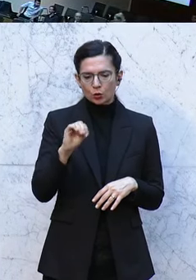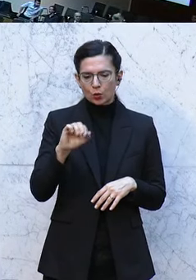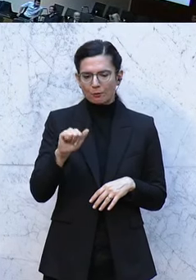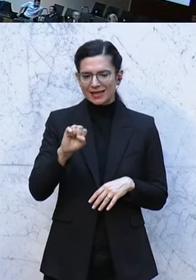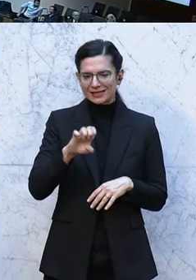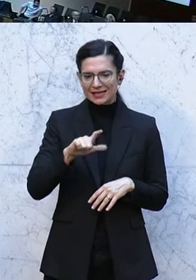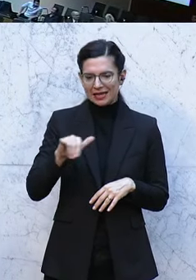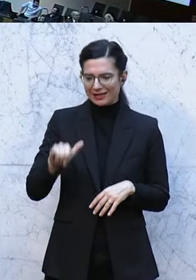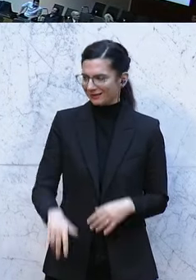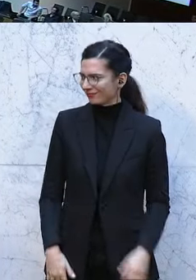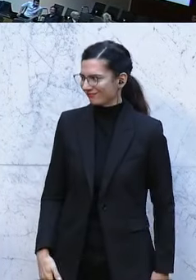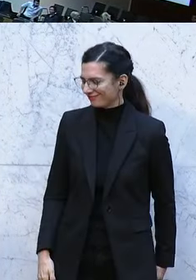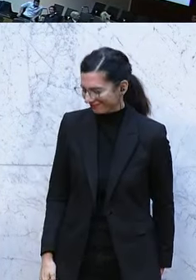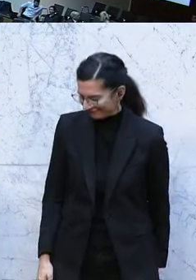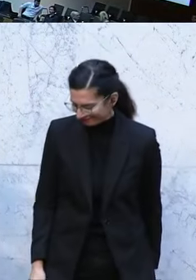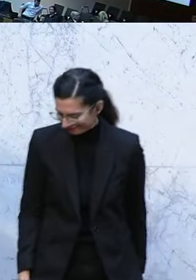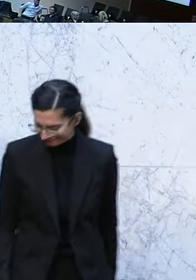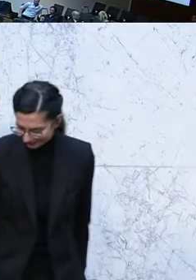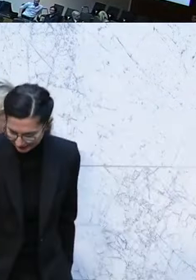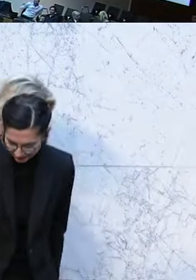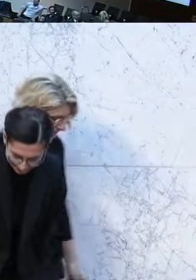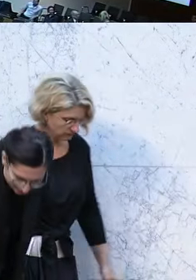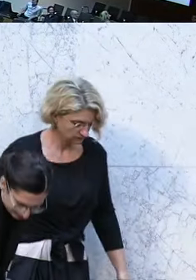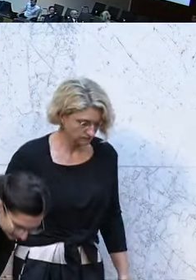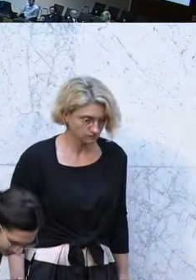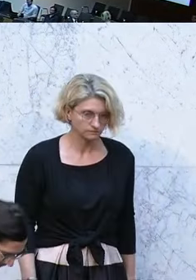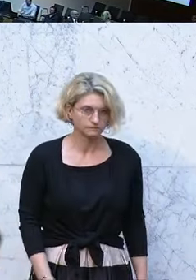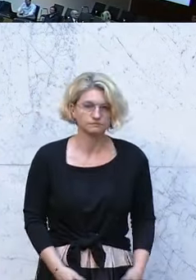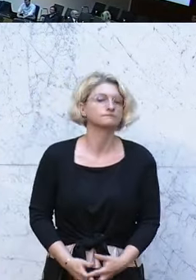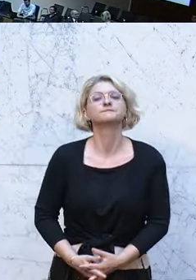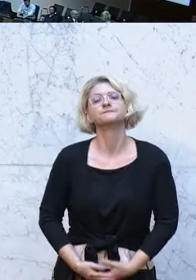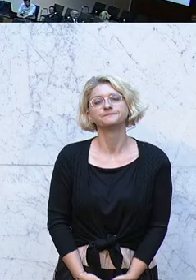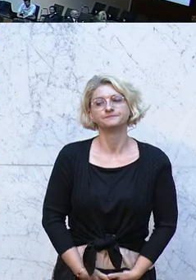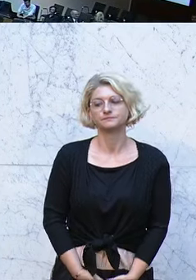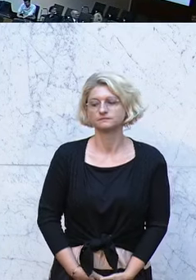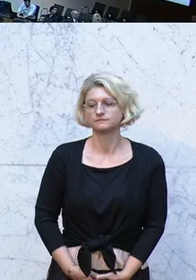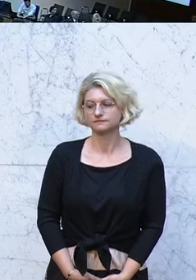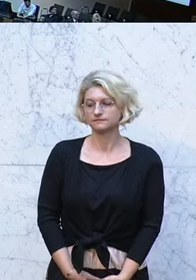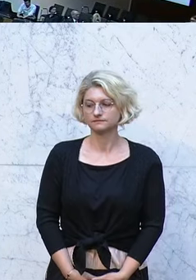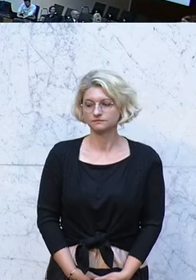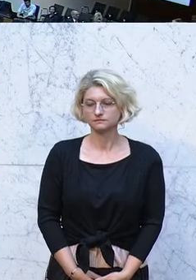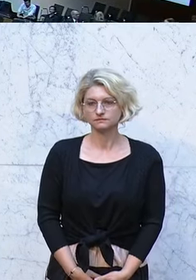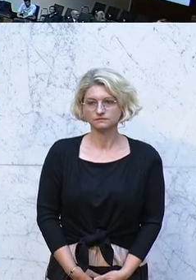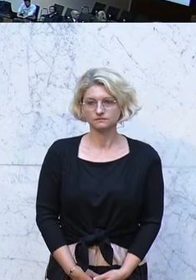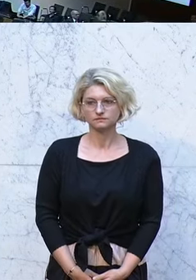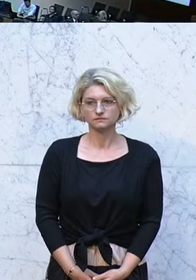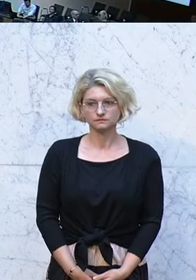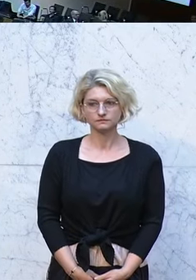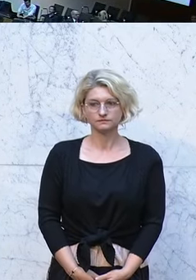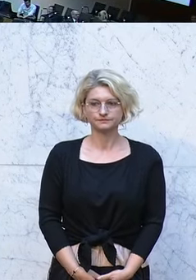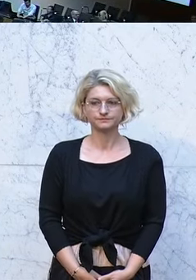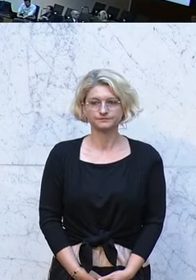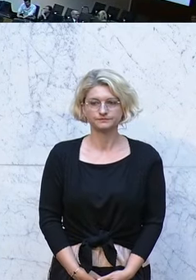endet jetzt mit Ende der Legislaturperiode. Das ist so vorgesehen mehr als sechs, sieben Ausschussbefragungstage